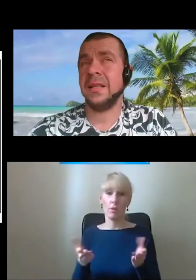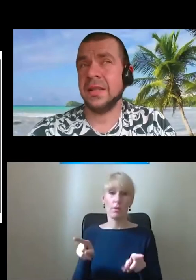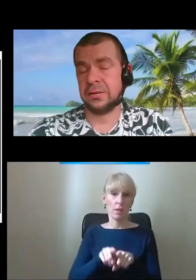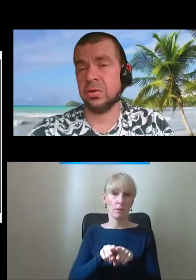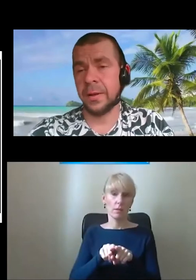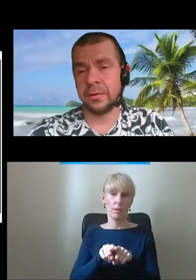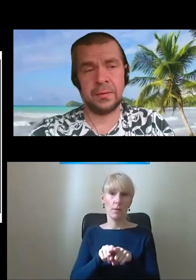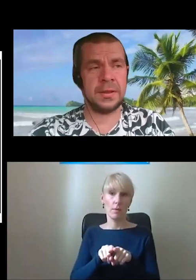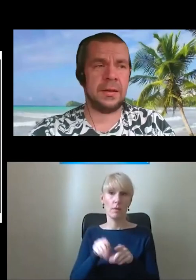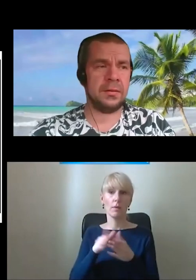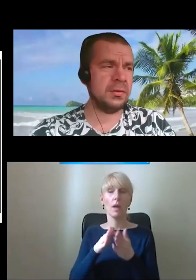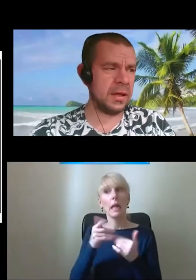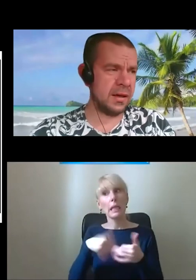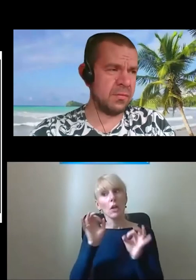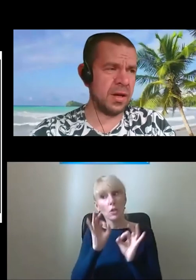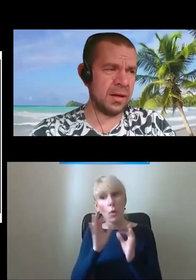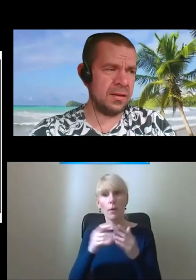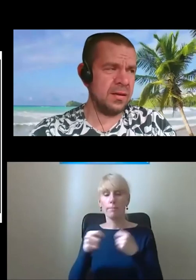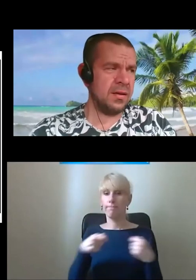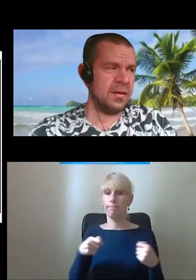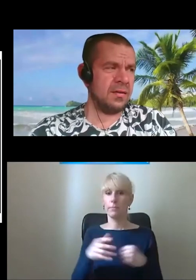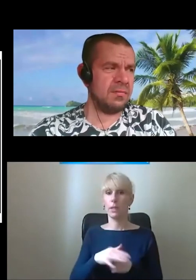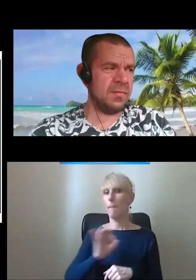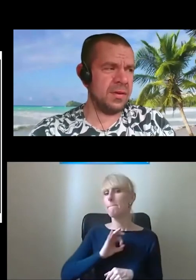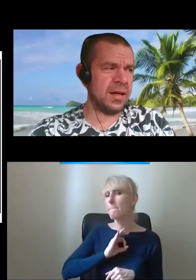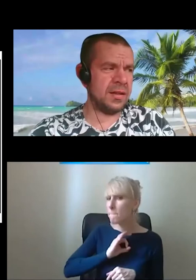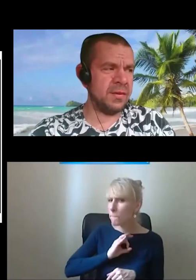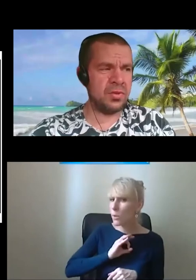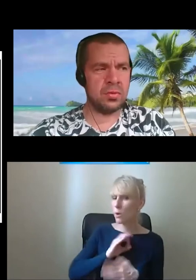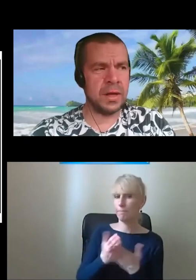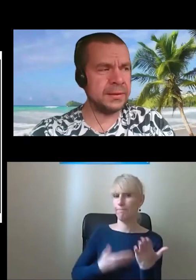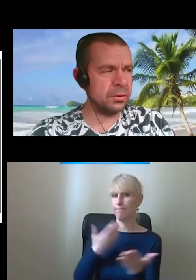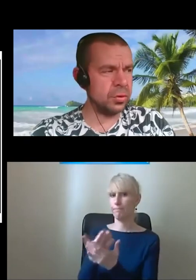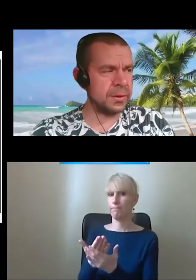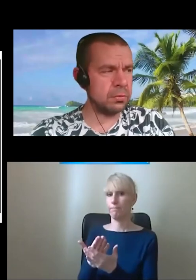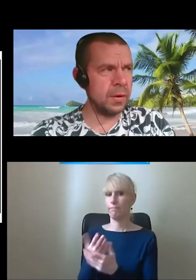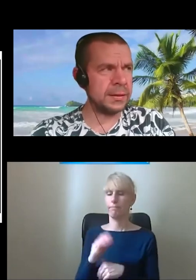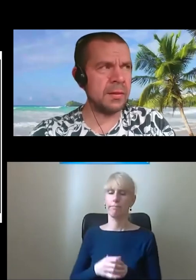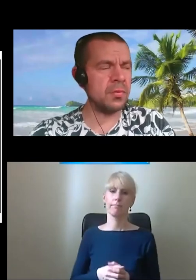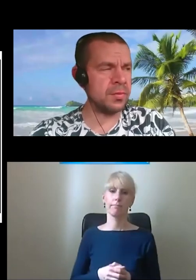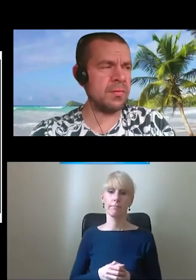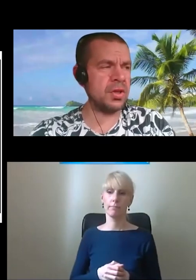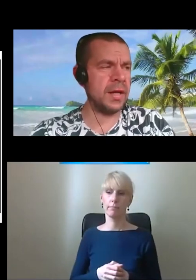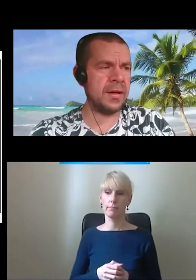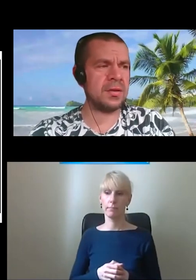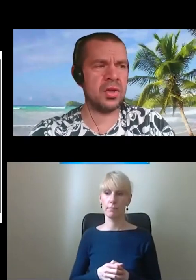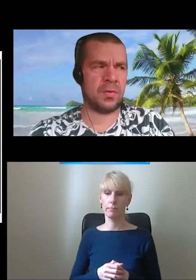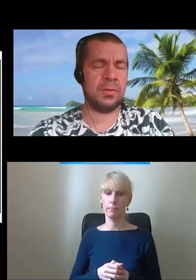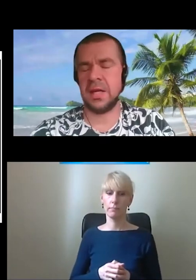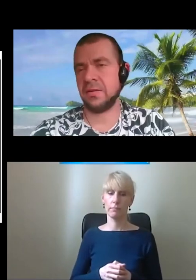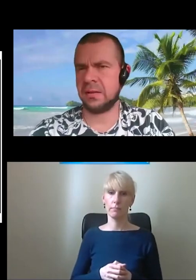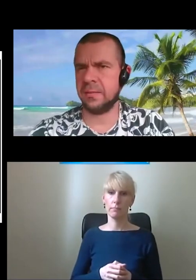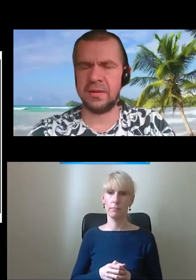jest to dobre rozwiązanie. To taka moja, moja, nie wiem, czy sugestia to dobre słowo, ale takie moje przemyślenie na